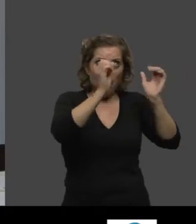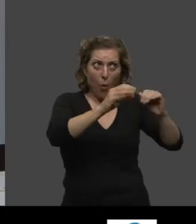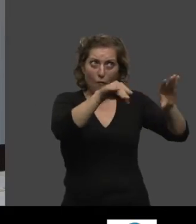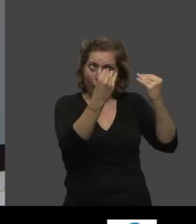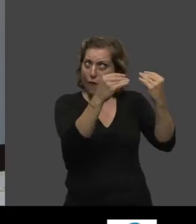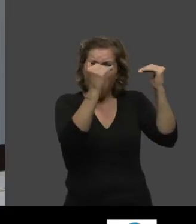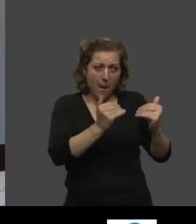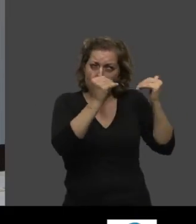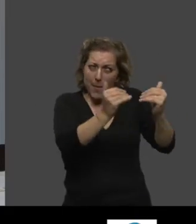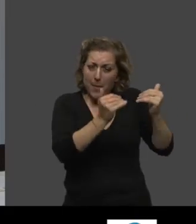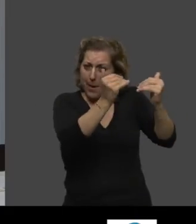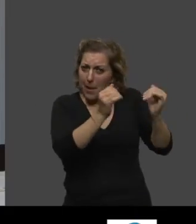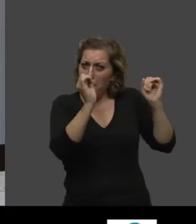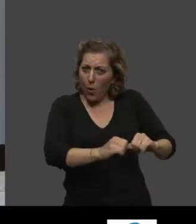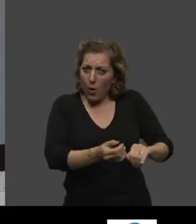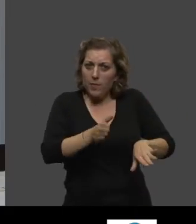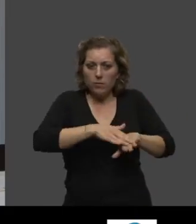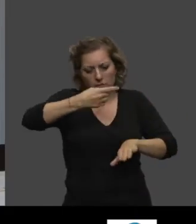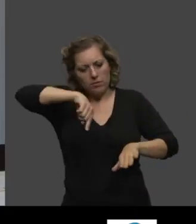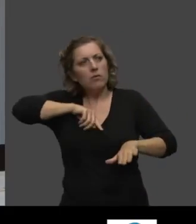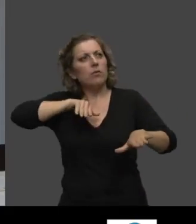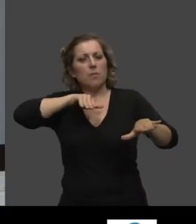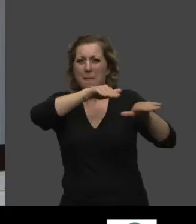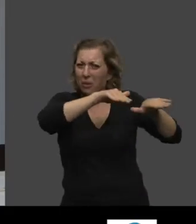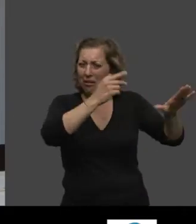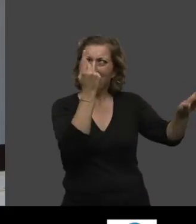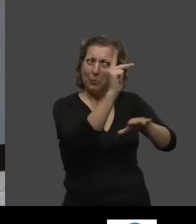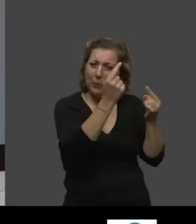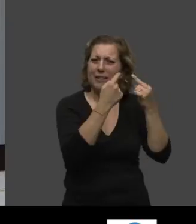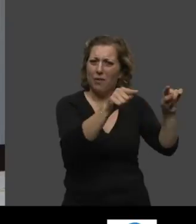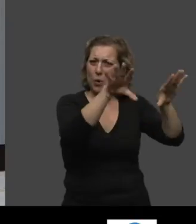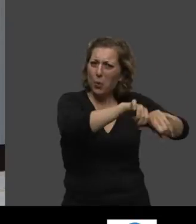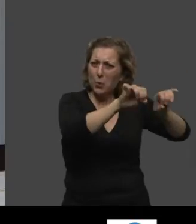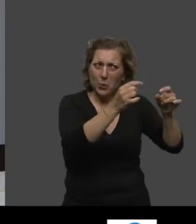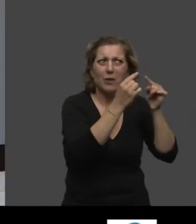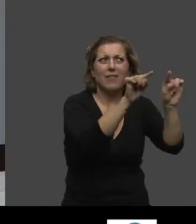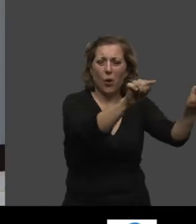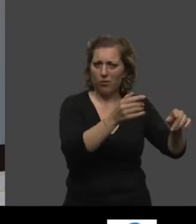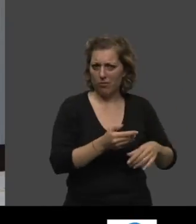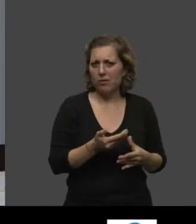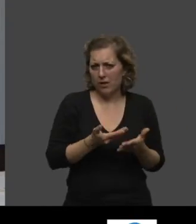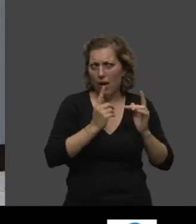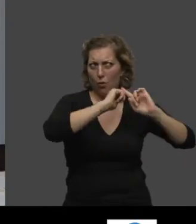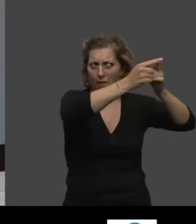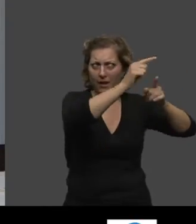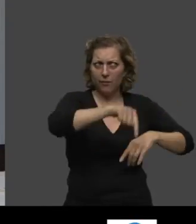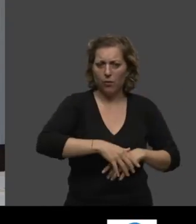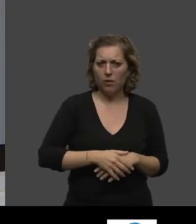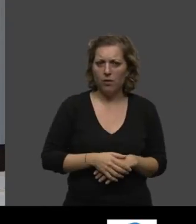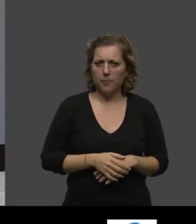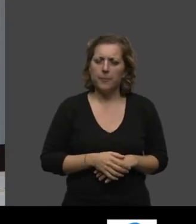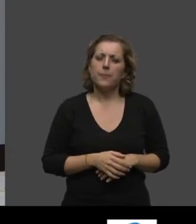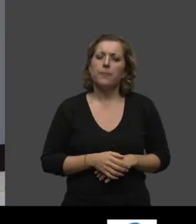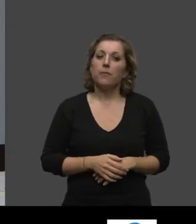de commerce avec une autre manière de production, de produire. Justement,